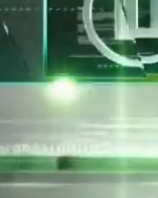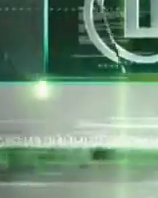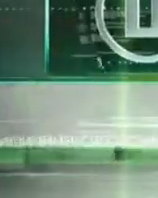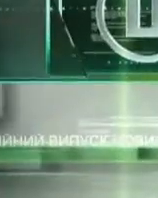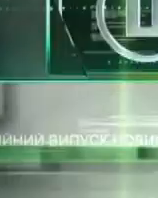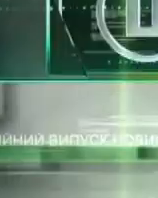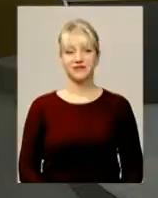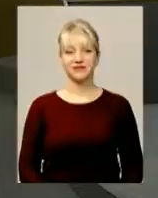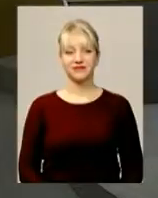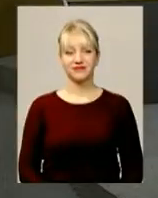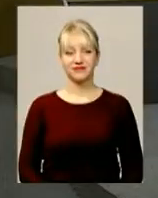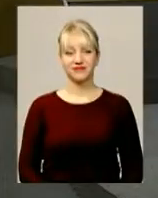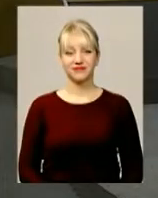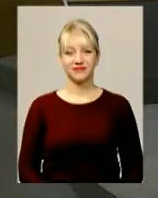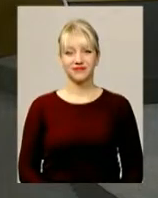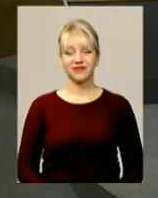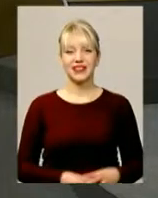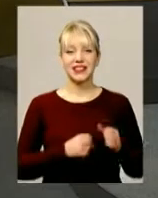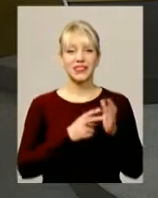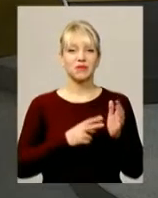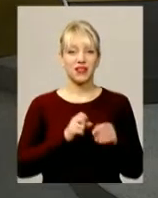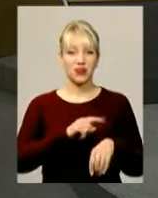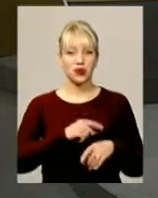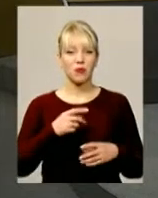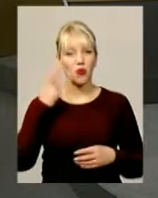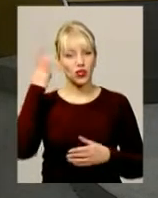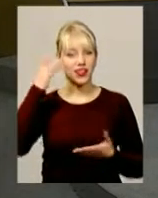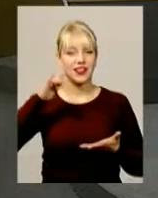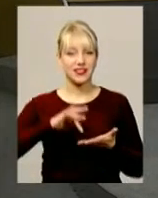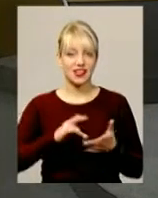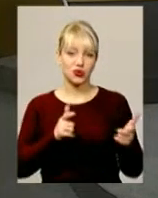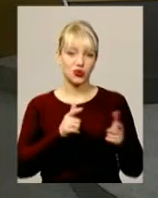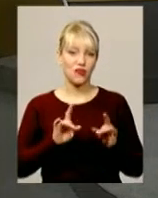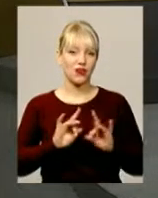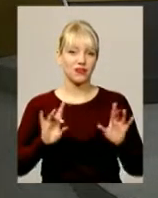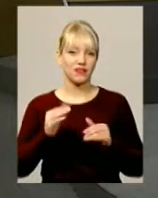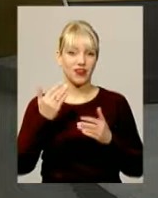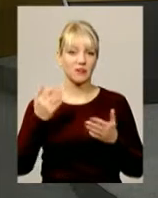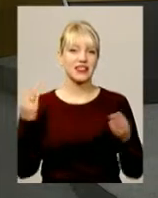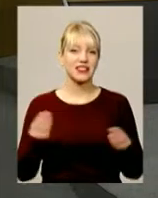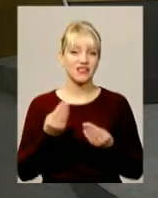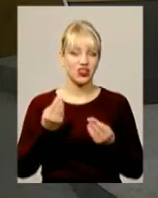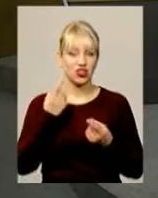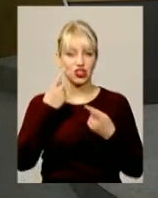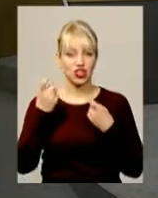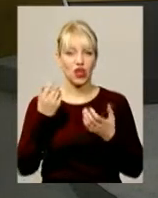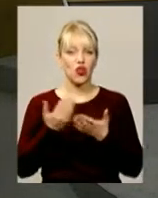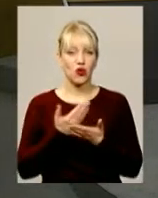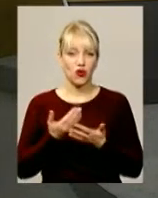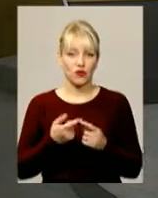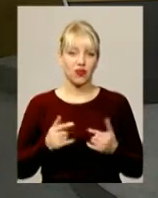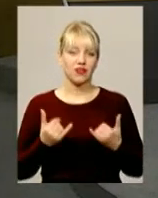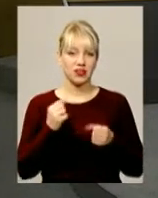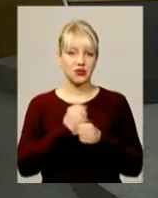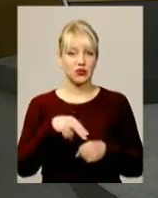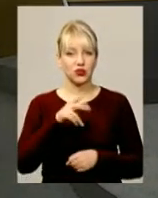Музика 17-та на годиннику і команда Поділля-Центр готова повідомити вам свіжу інформацію. У студії Надія Драганчук